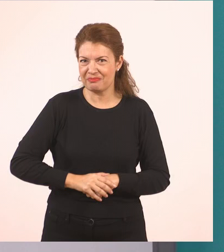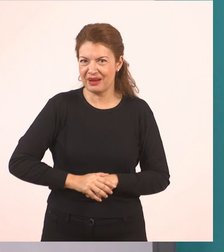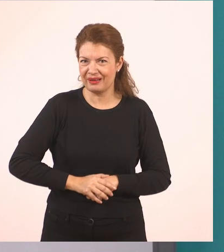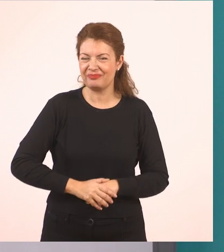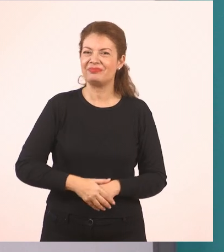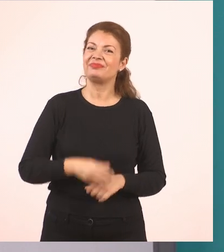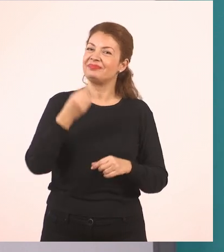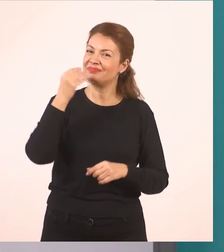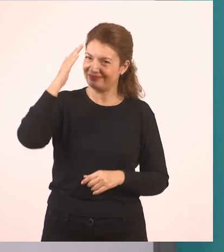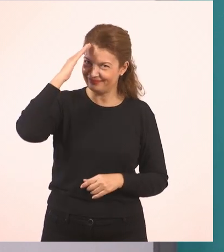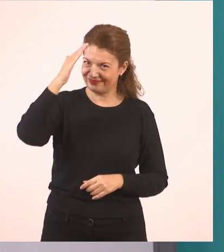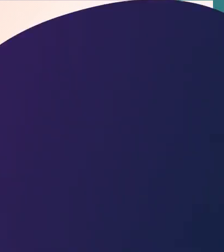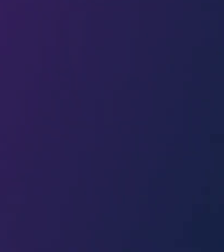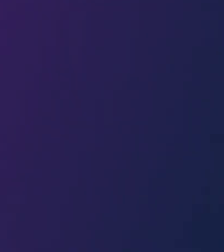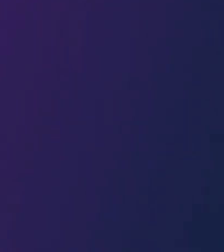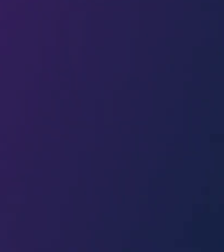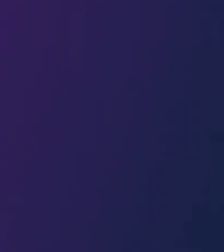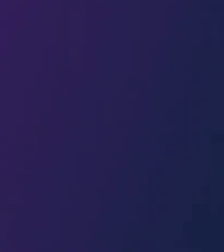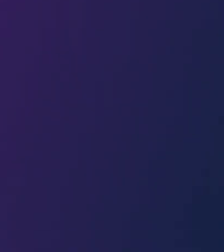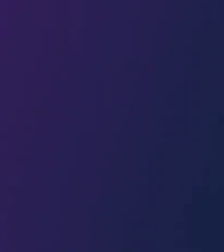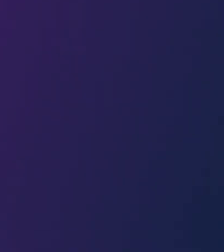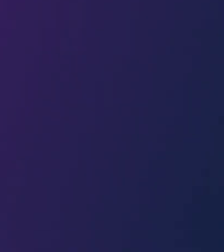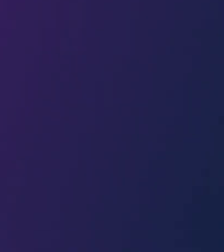είστε όλοι καλά! Γεια σας! Ωραία!